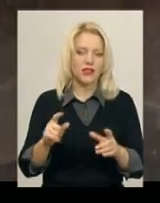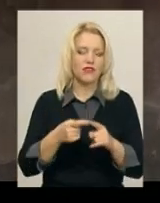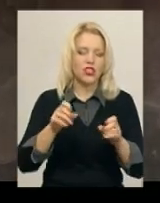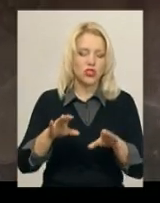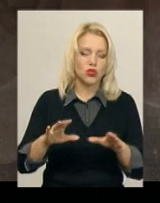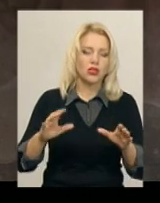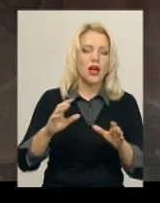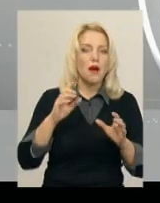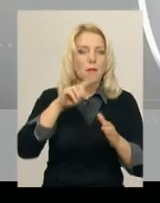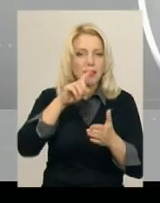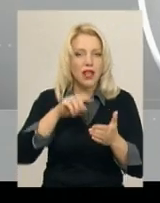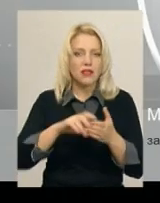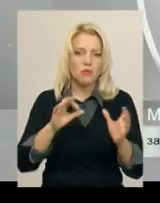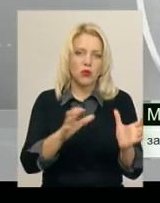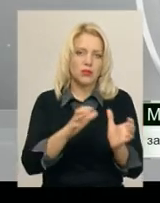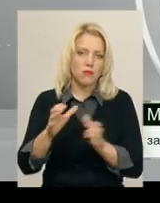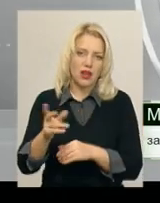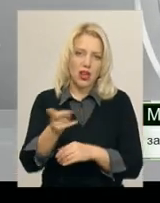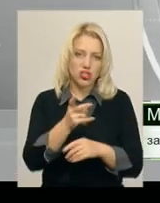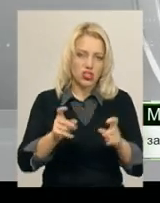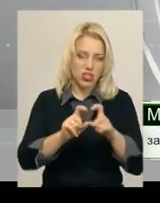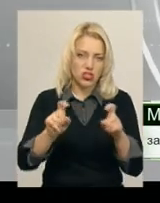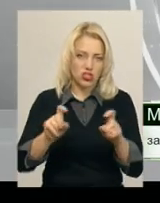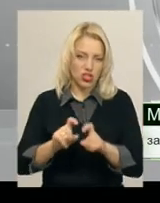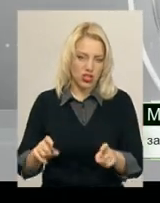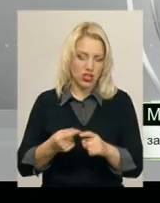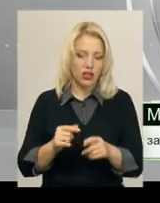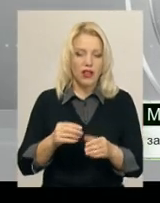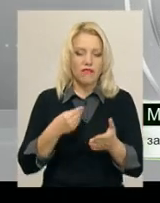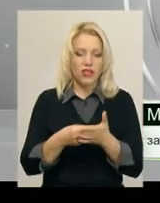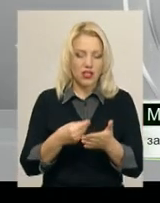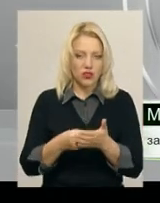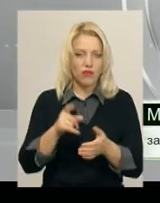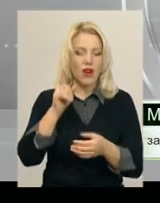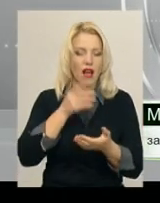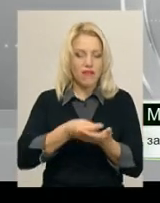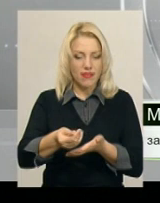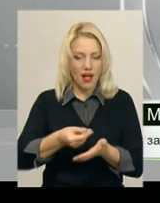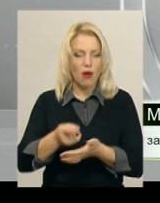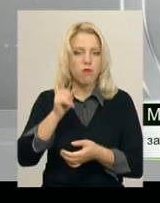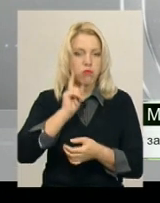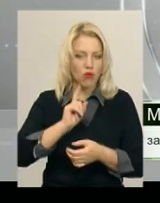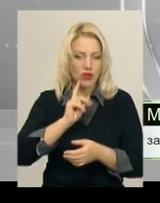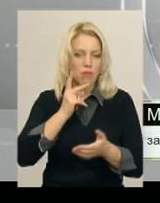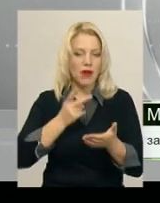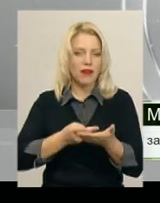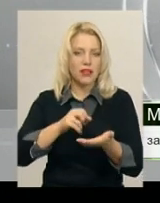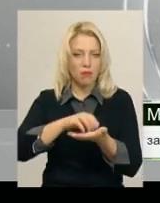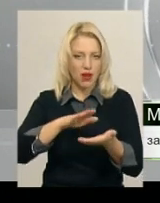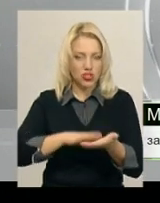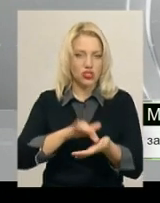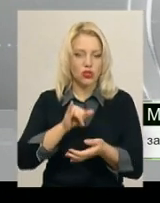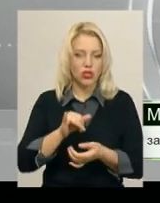хмельницької музичної школи. Фінансування до 1 січня поки що повністю передбачене. І районна рада звернулася вже до